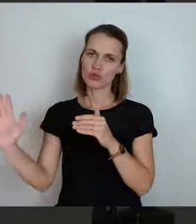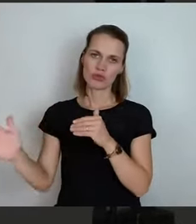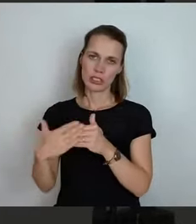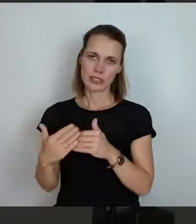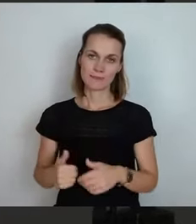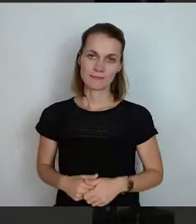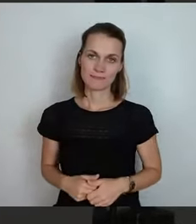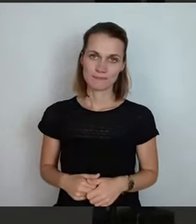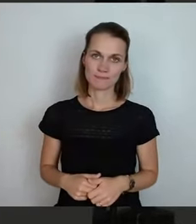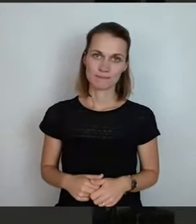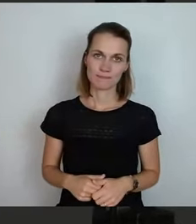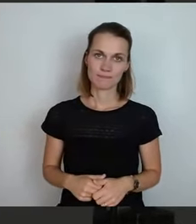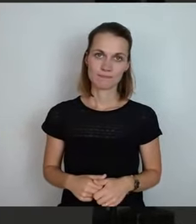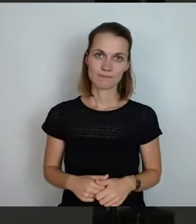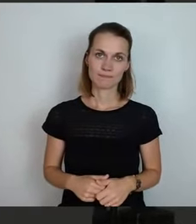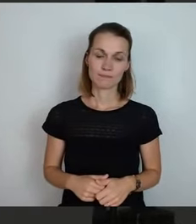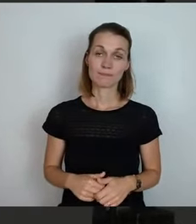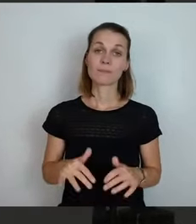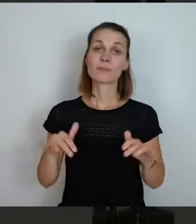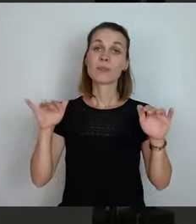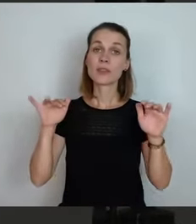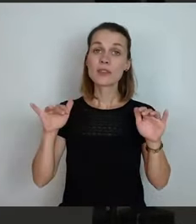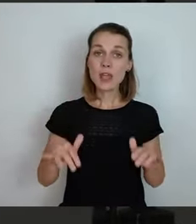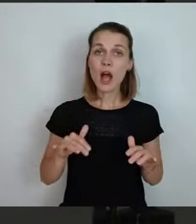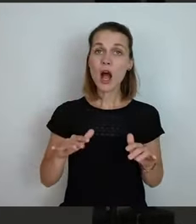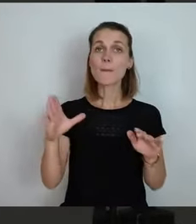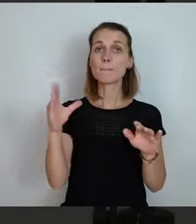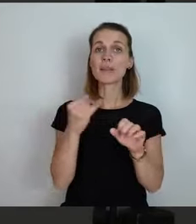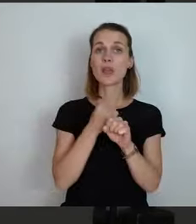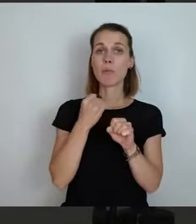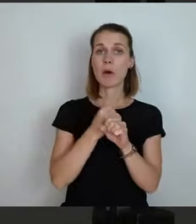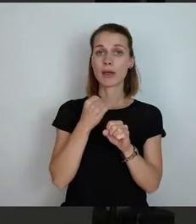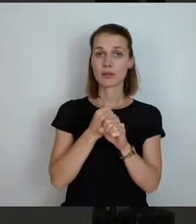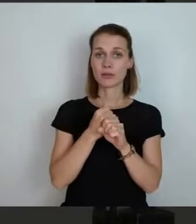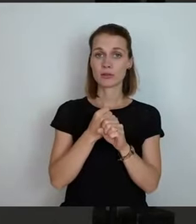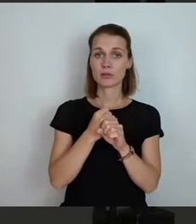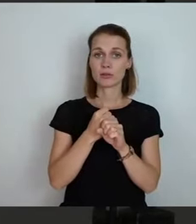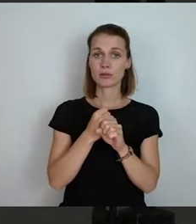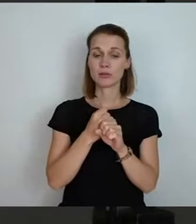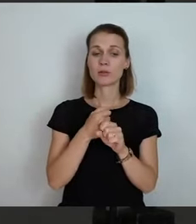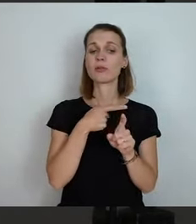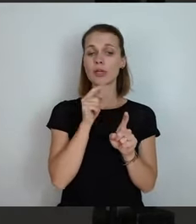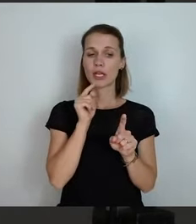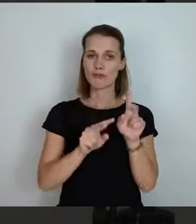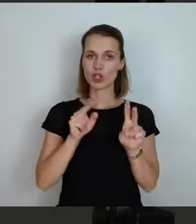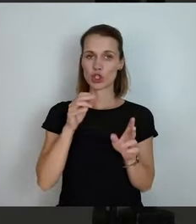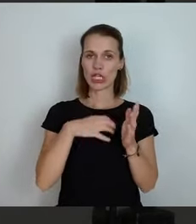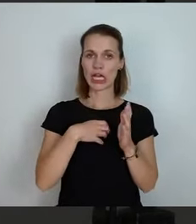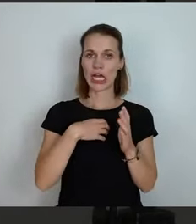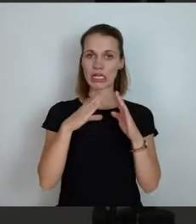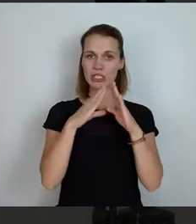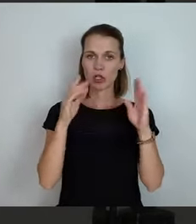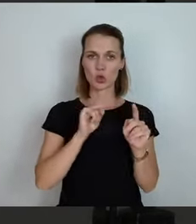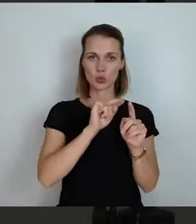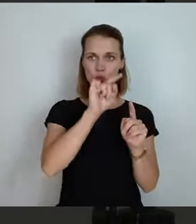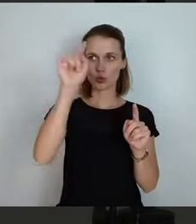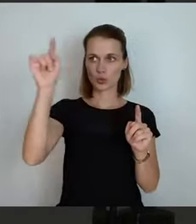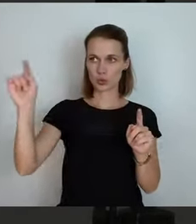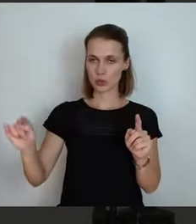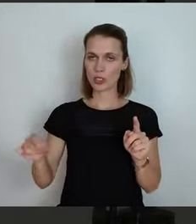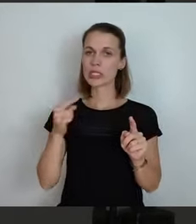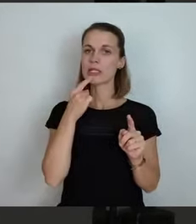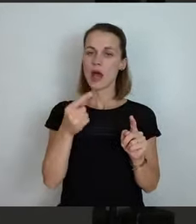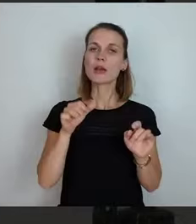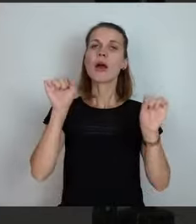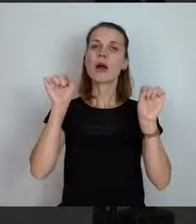haben den Mitarbeiterinnen und Mitarbeitern in den Kliniken Besitzstandswahrung gewährt.